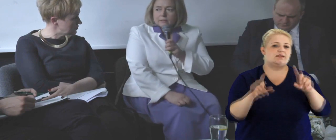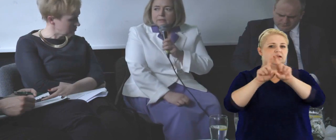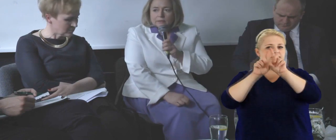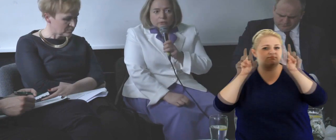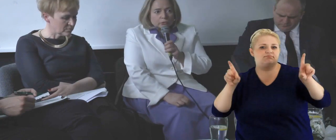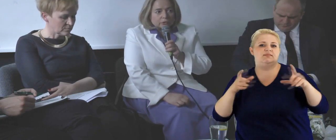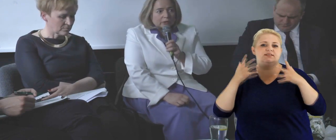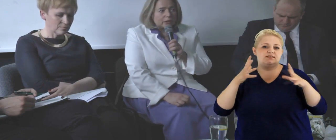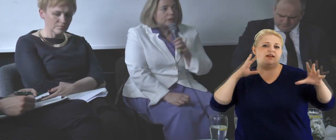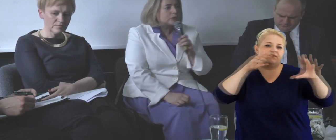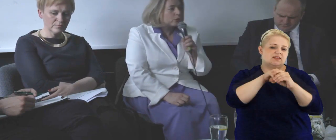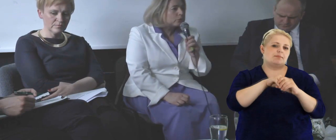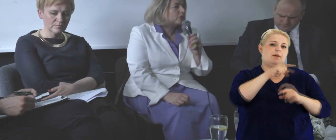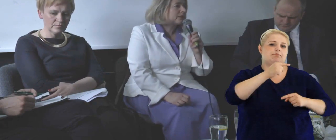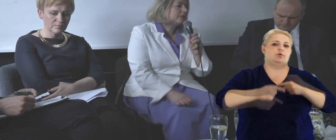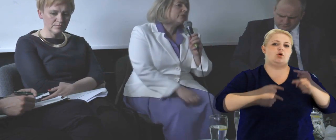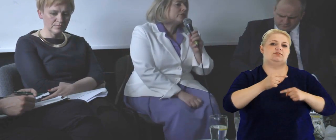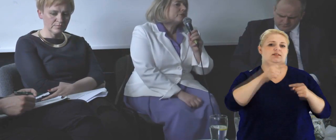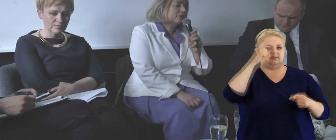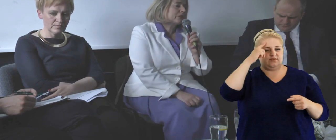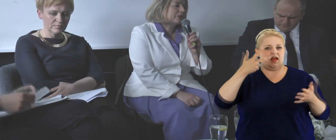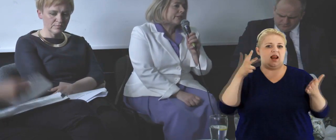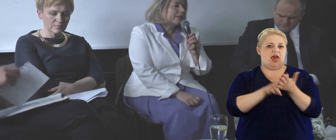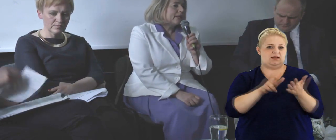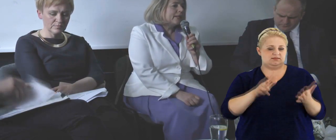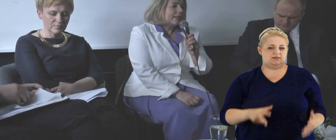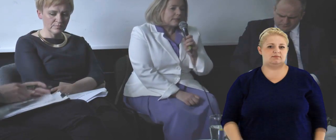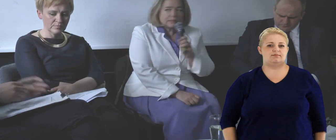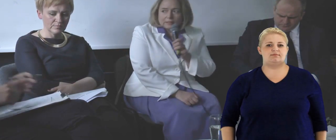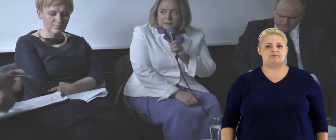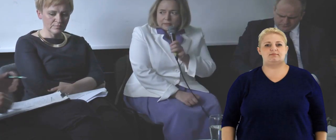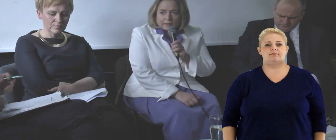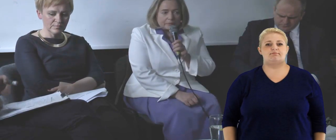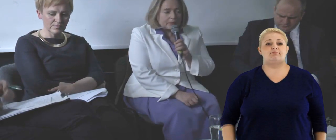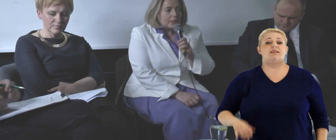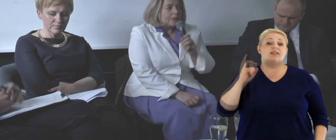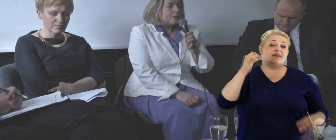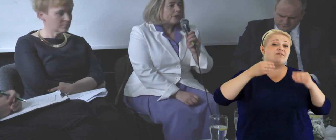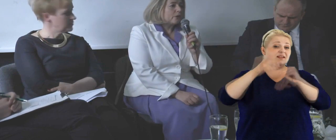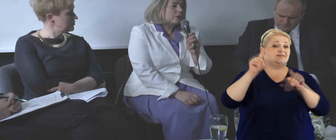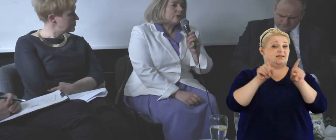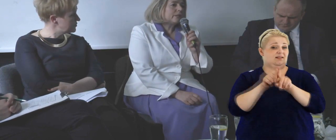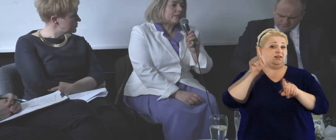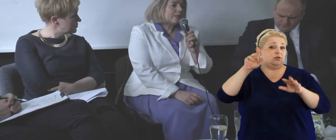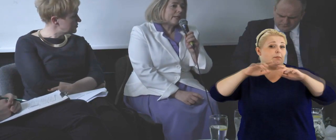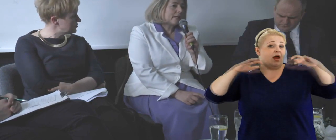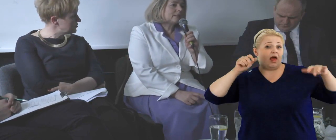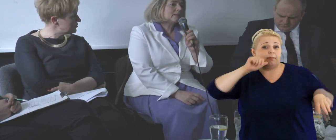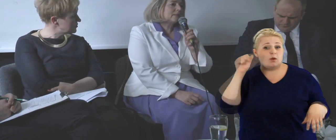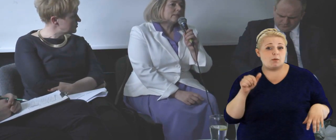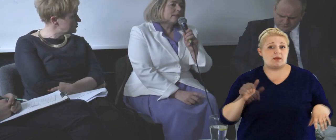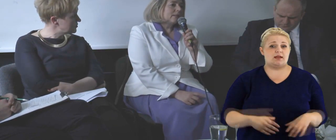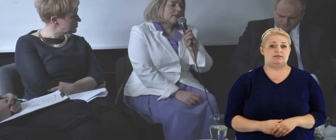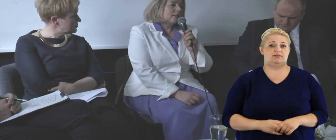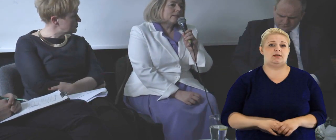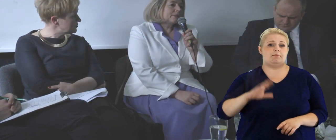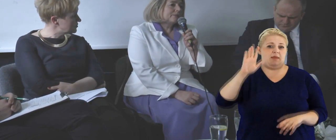organizacji, instytucji chcą uczestniczyć w procesie legislacyjnym. No i teraz,